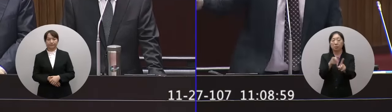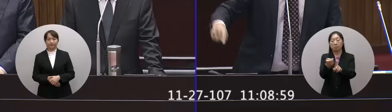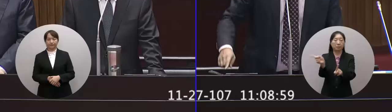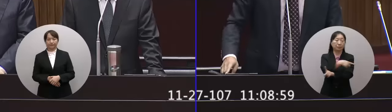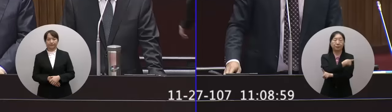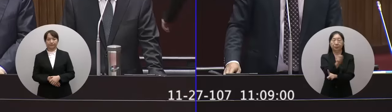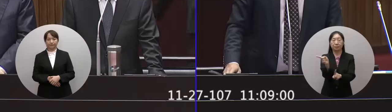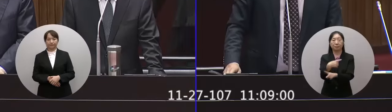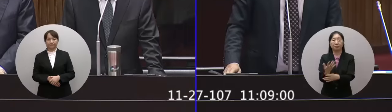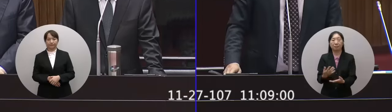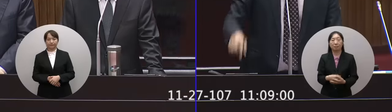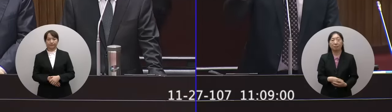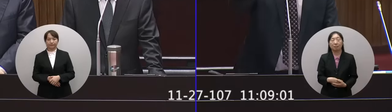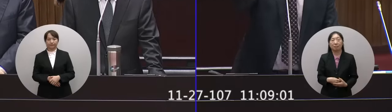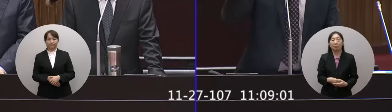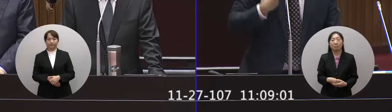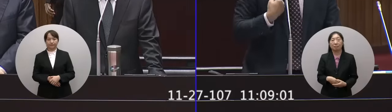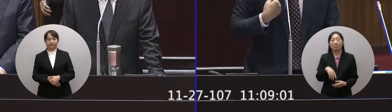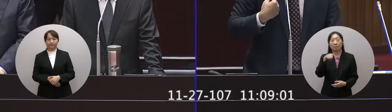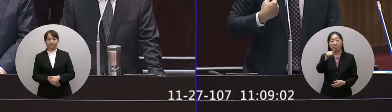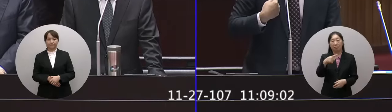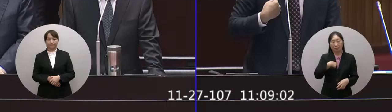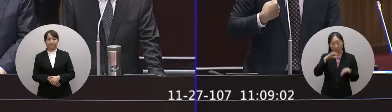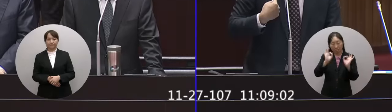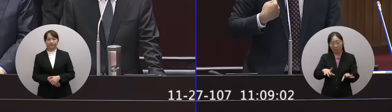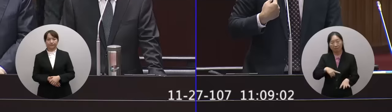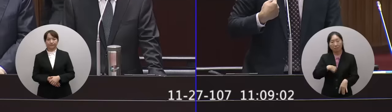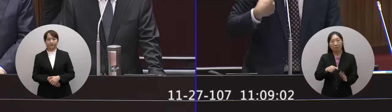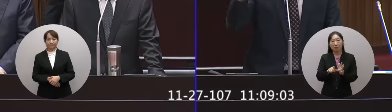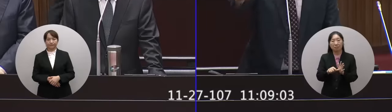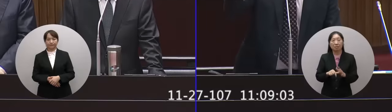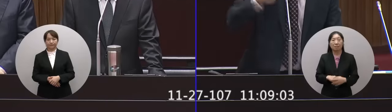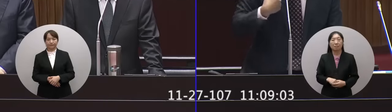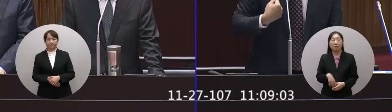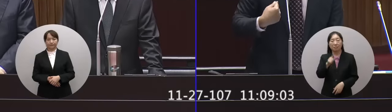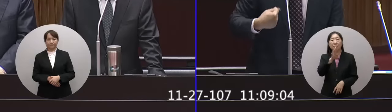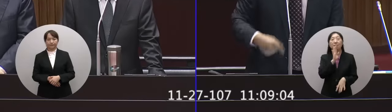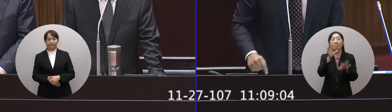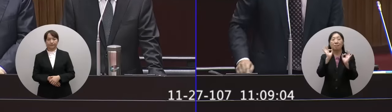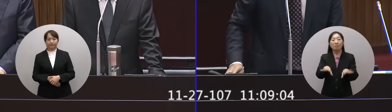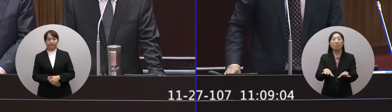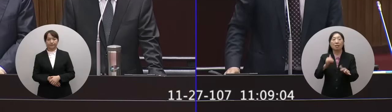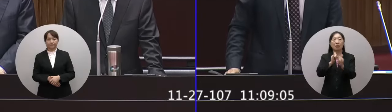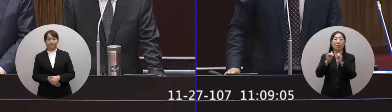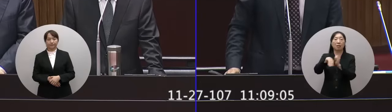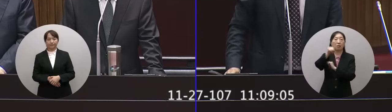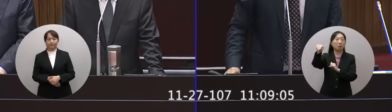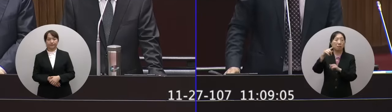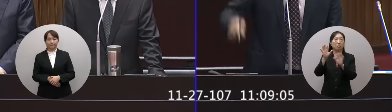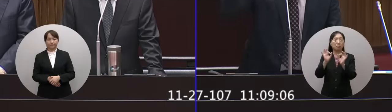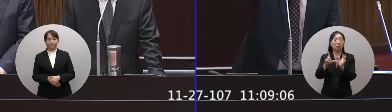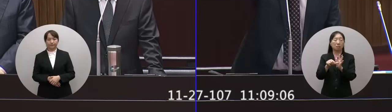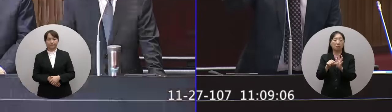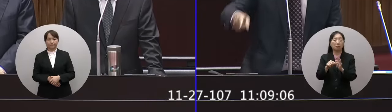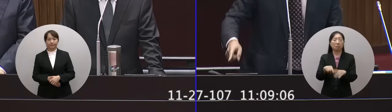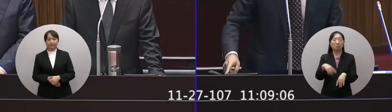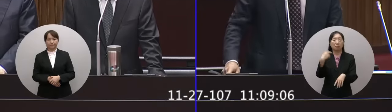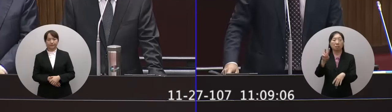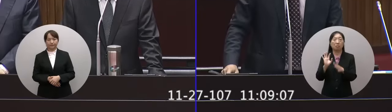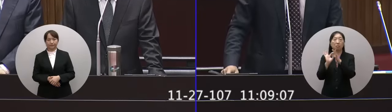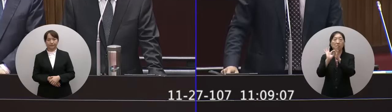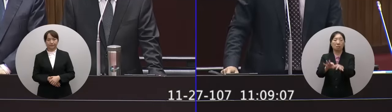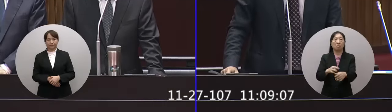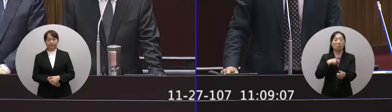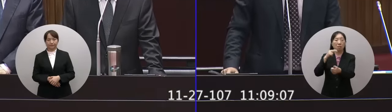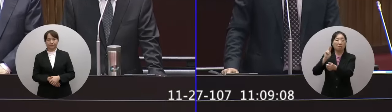C你答D你不是在浪費我的時間你是在浪費社會大眾的時間在繼續傷害